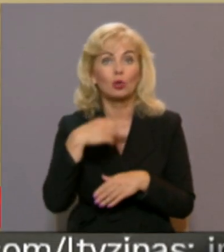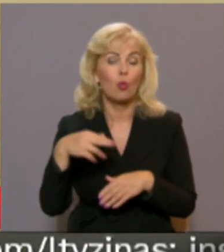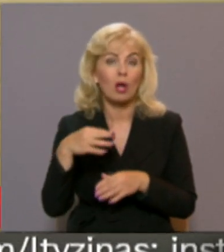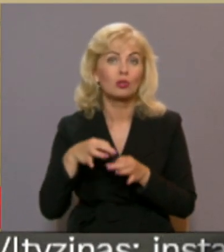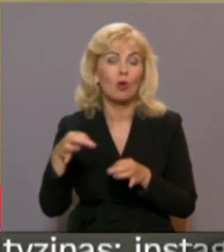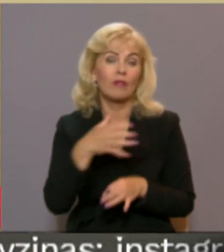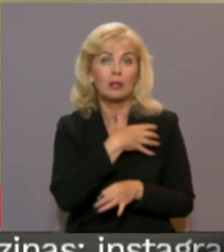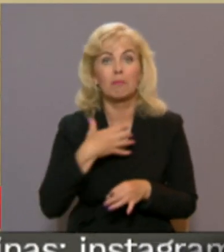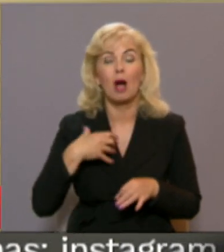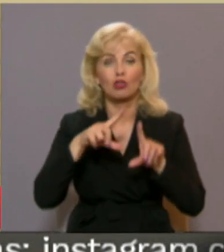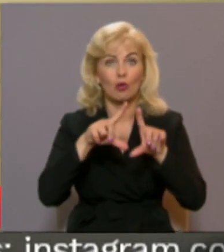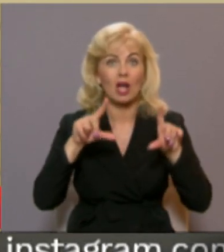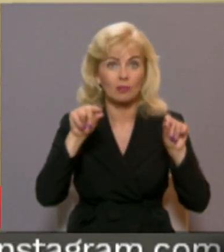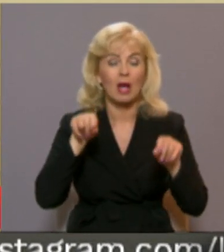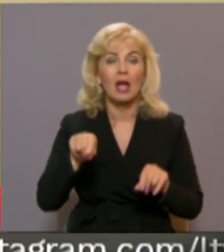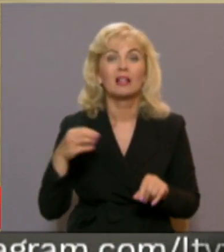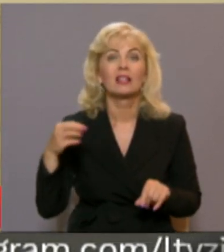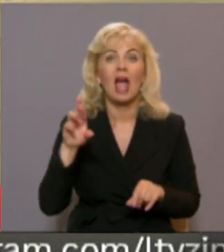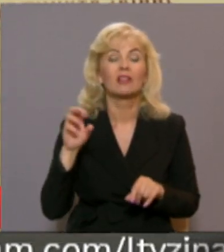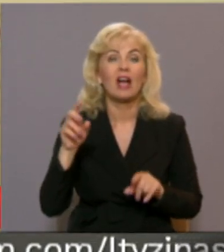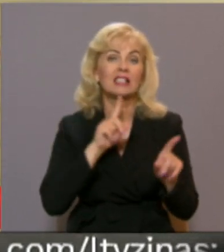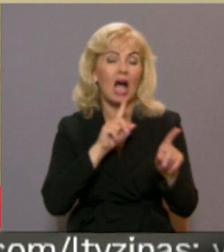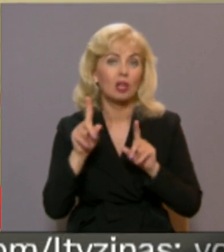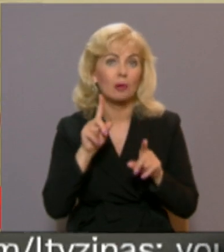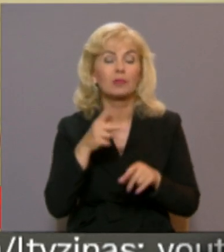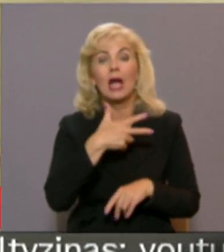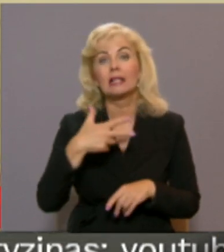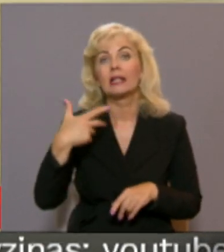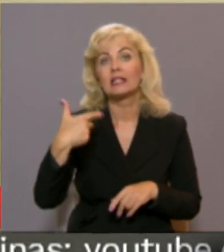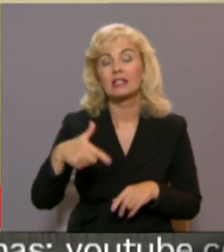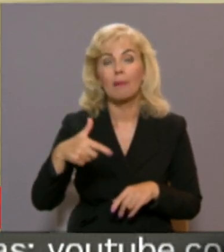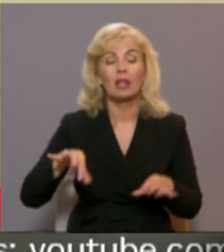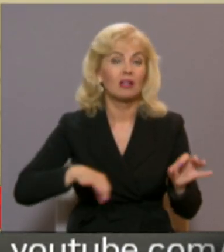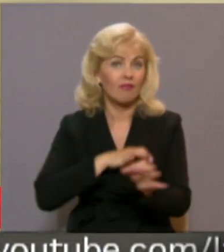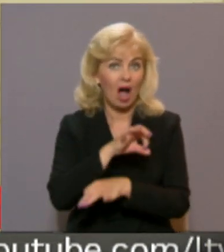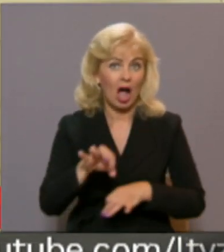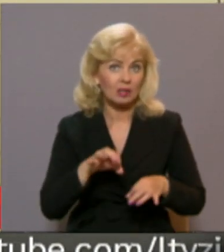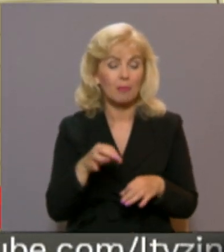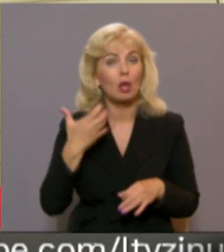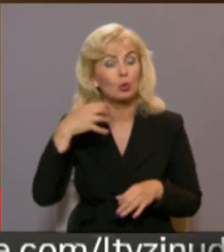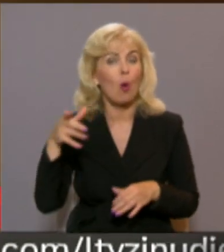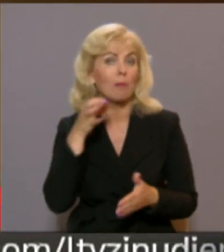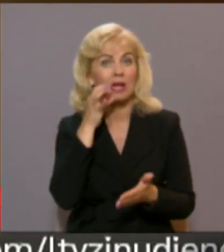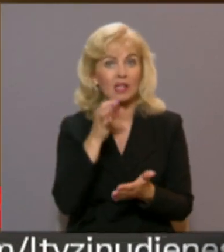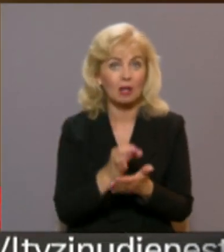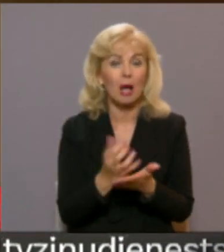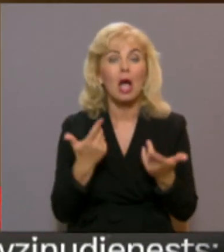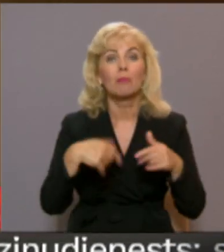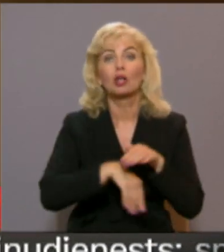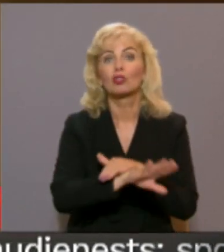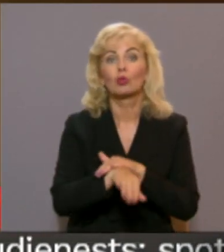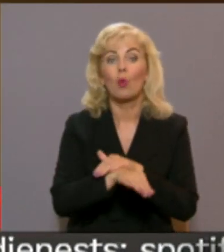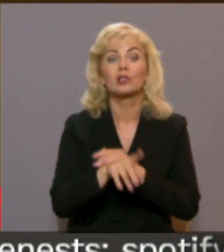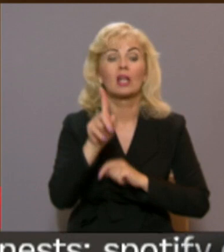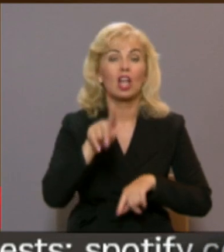pašvaldības iestāda tervedas administrācija. No 370 kvadrātmetriem, kas bija domas rīcībā, pašlaik tukšs ir